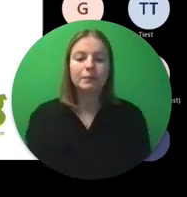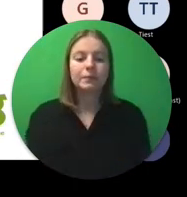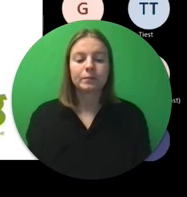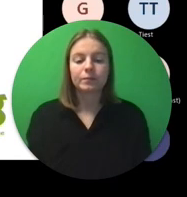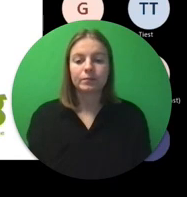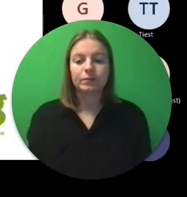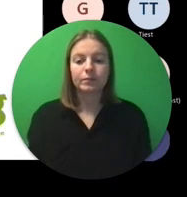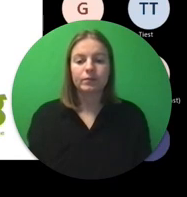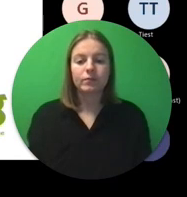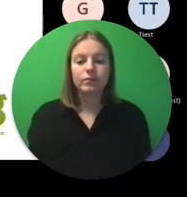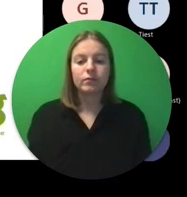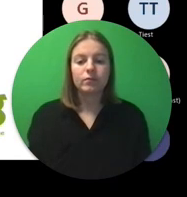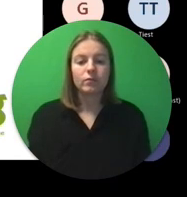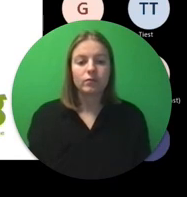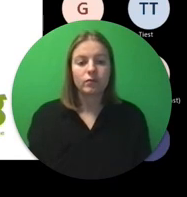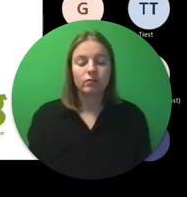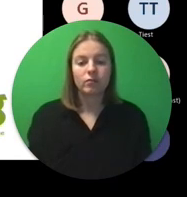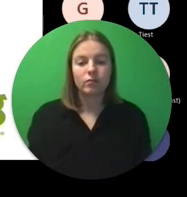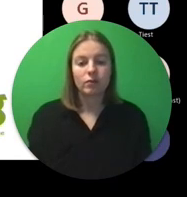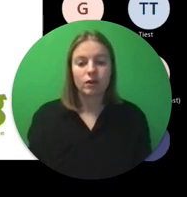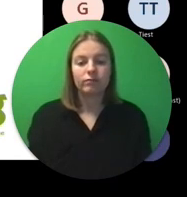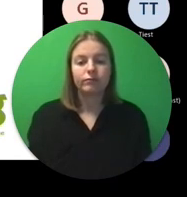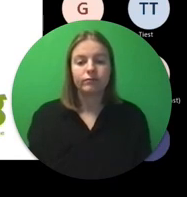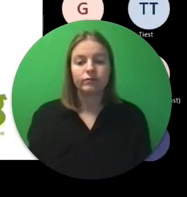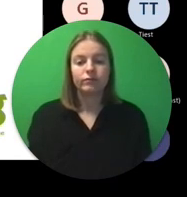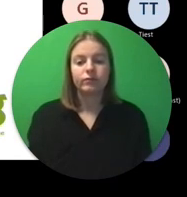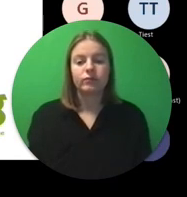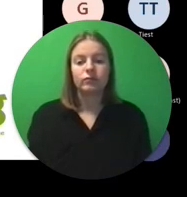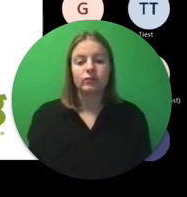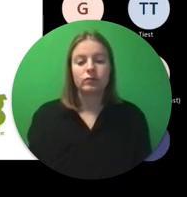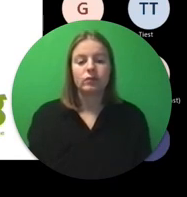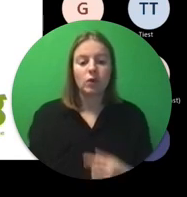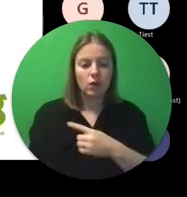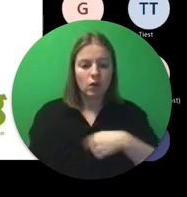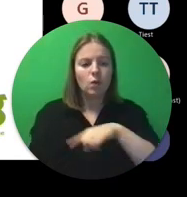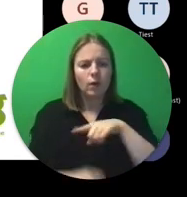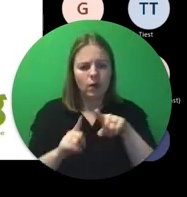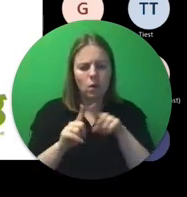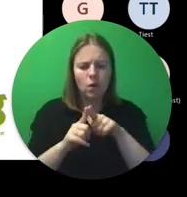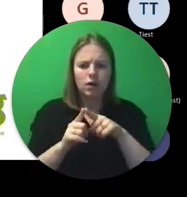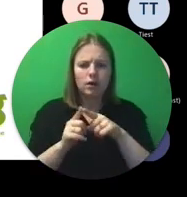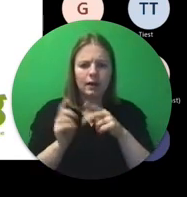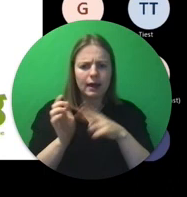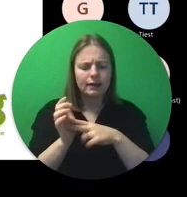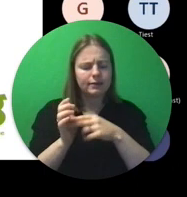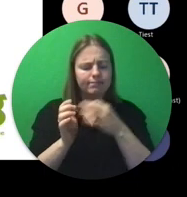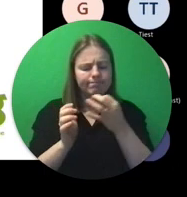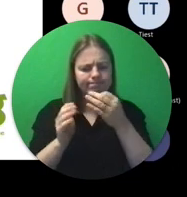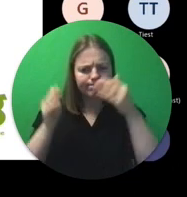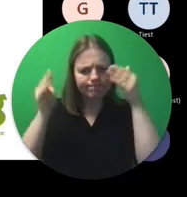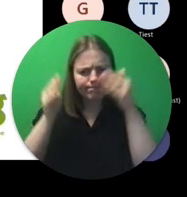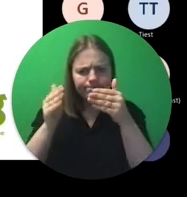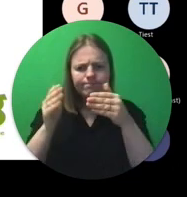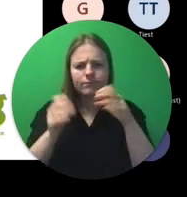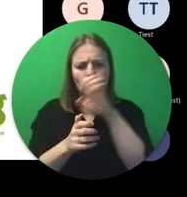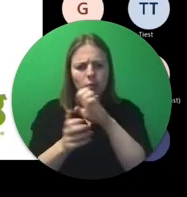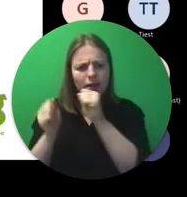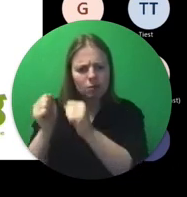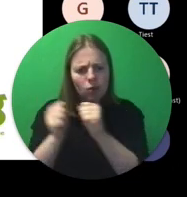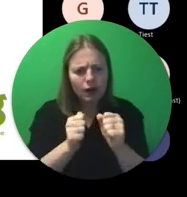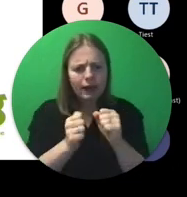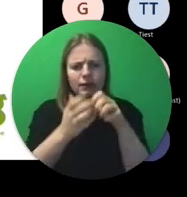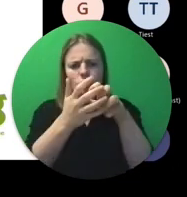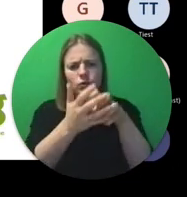Ook binnen die buitenlandkeuzes bieden wij bijzondere aandacht aan Europese mogelijkheden en subsidies,